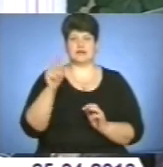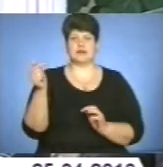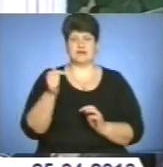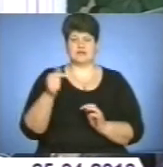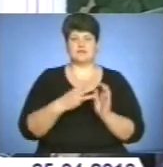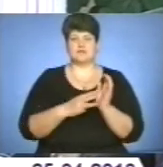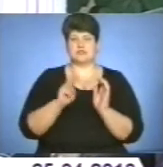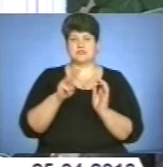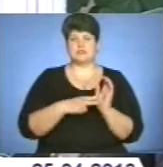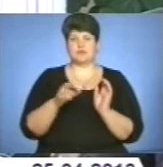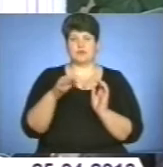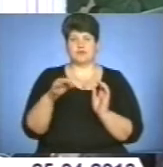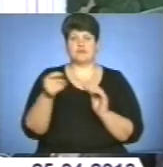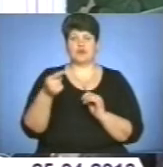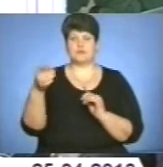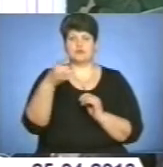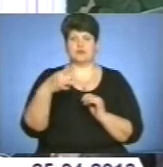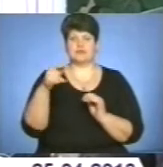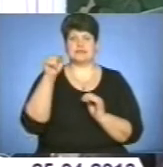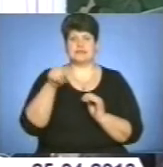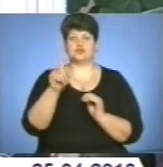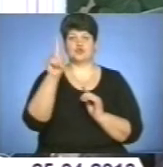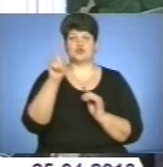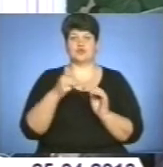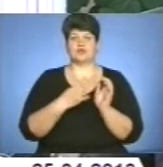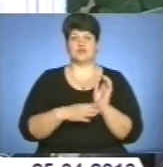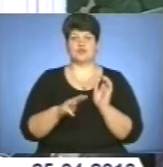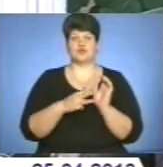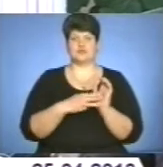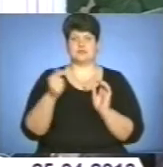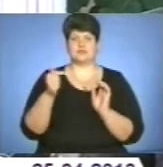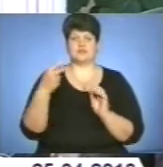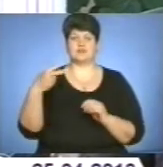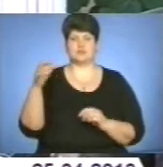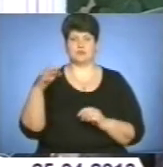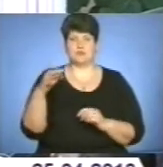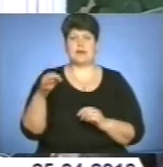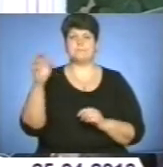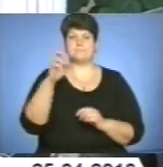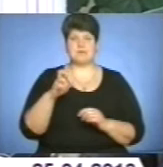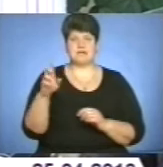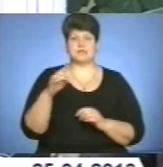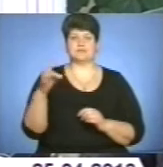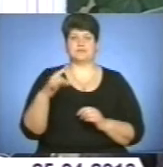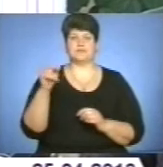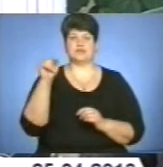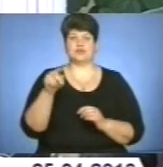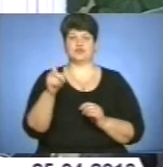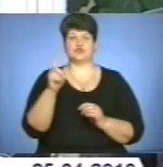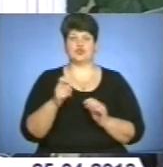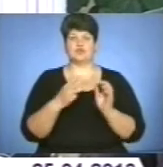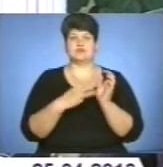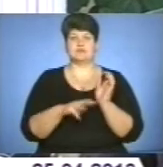копійок в Тернопільському районі 1198 гривні 20 копійок та Бережанському 1185